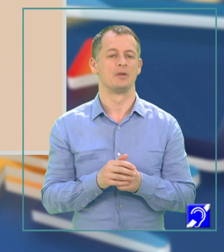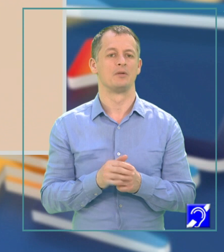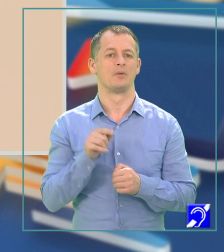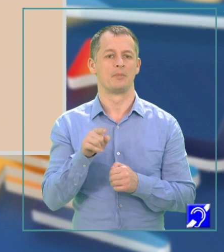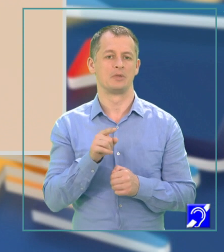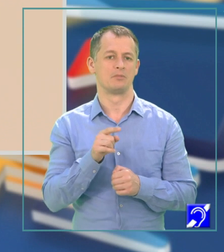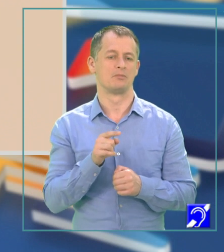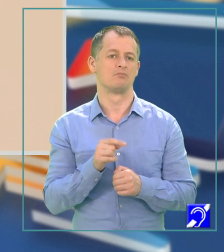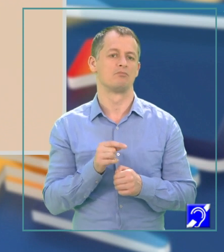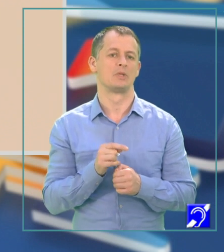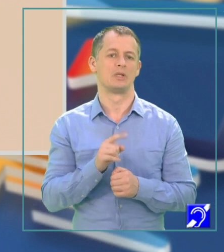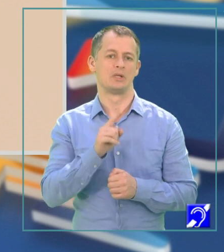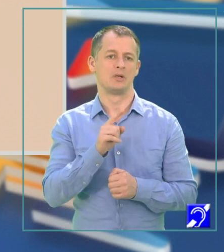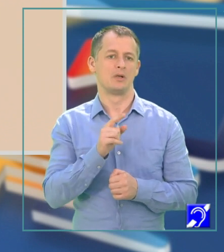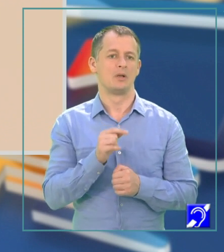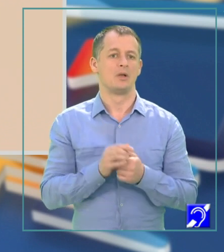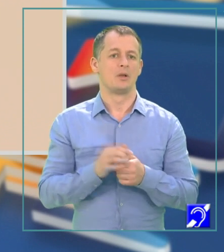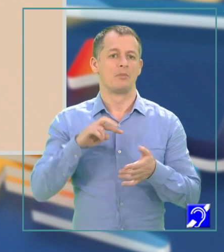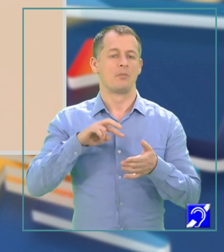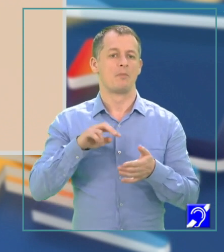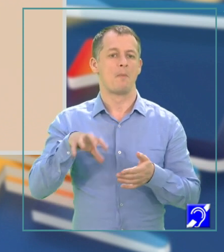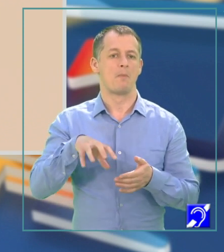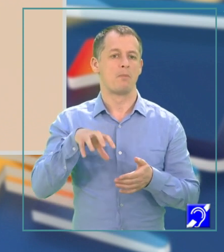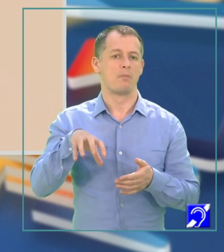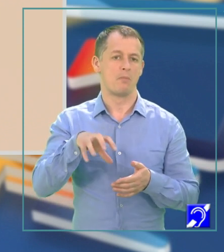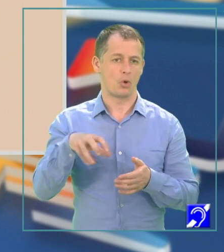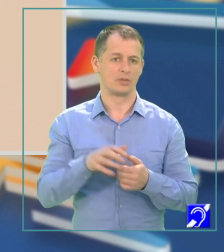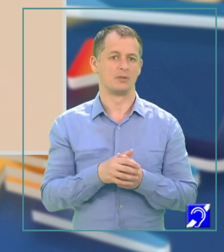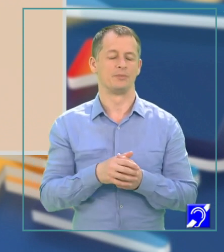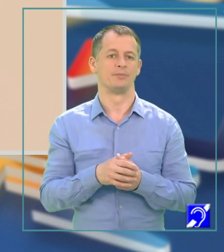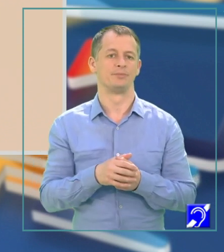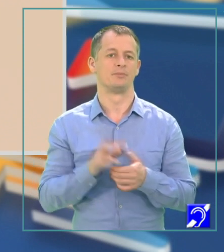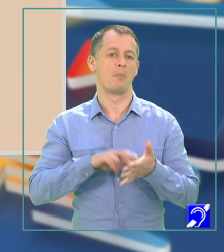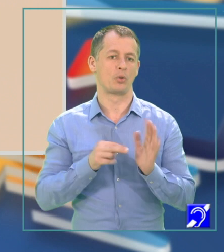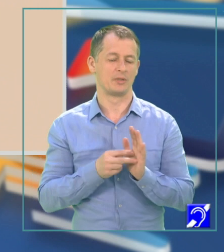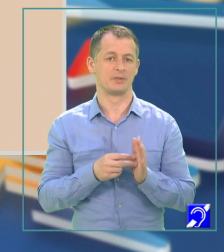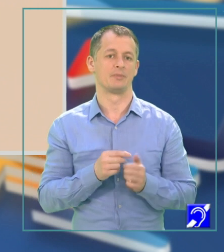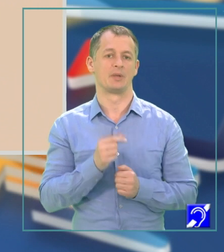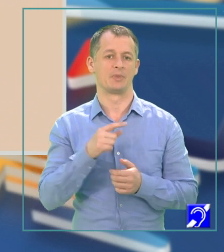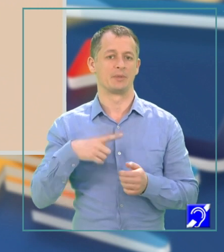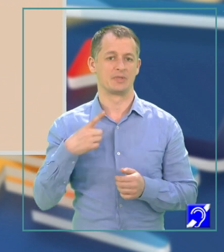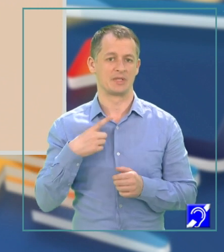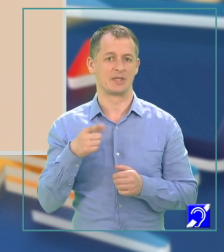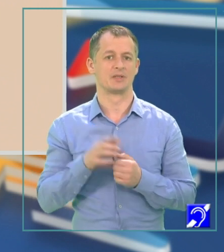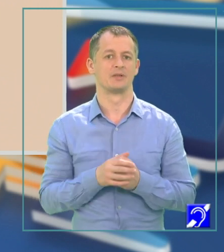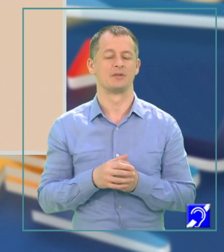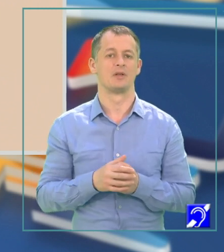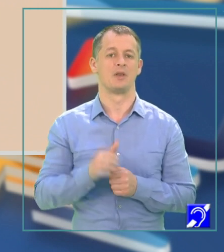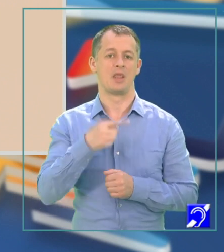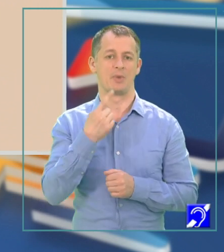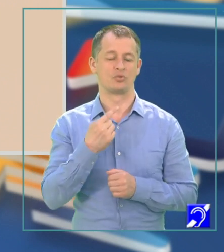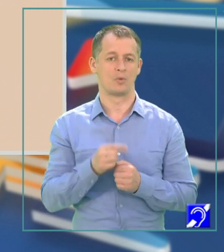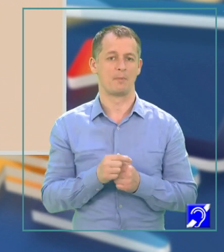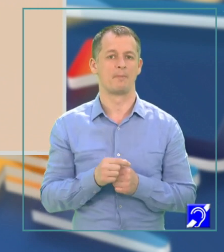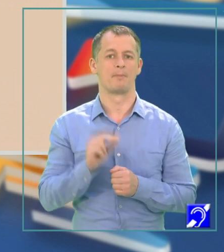C++ sau prin cuvântul cheie mod în limbajul Pascal. Câtul împărțirii reprezentat prin operatorul slash în